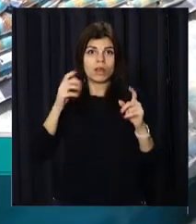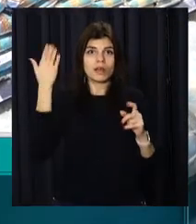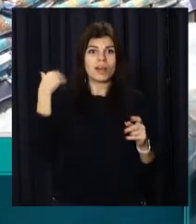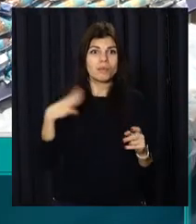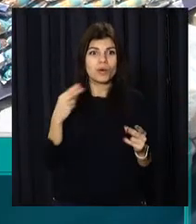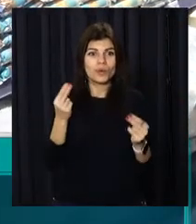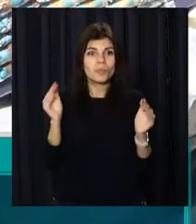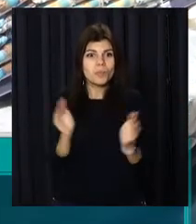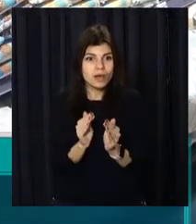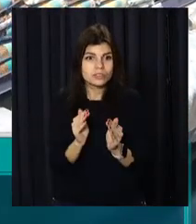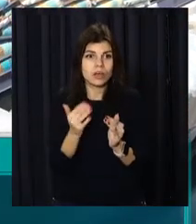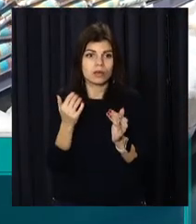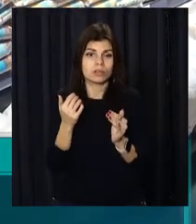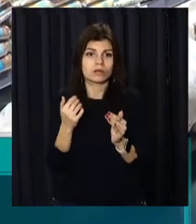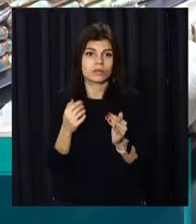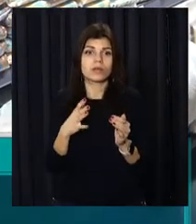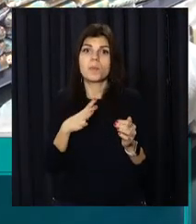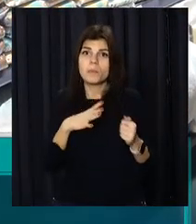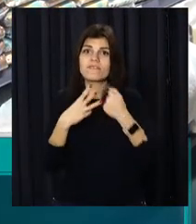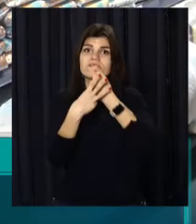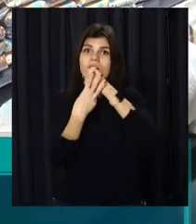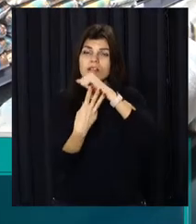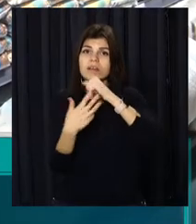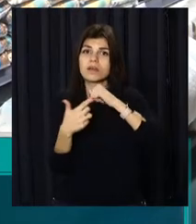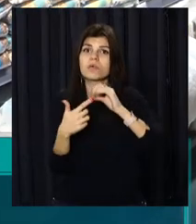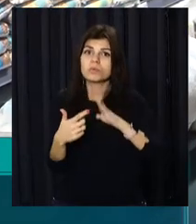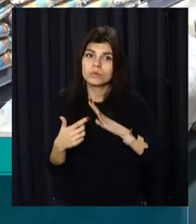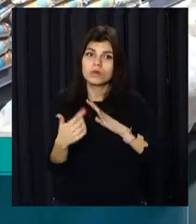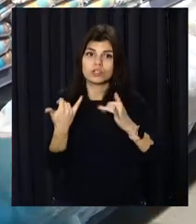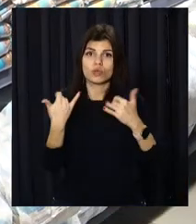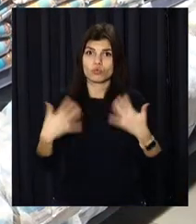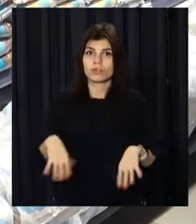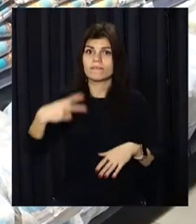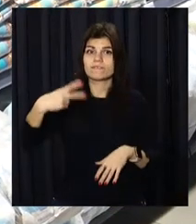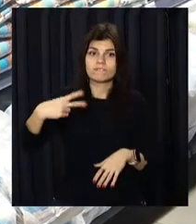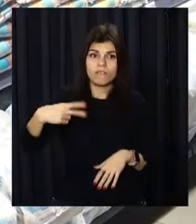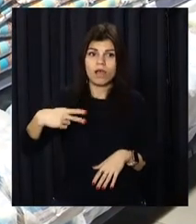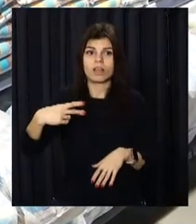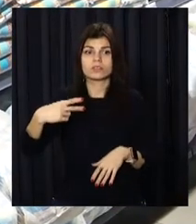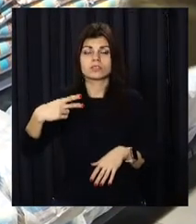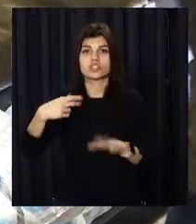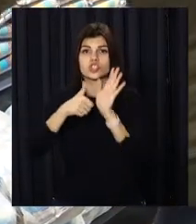Ці були 18 гривень. Зараз вже 20-60.